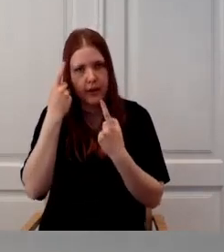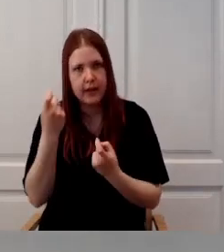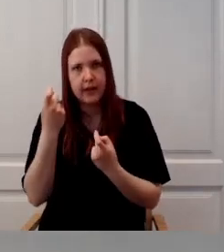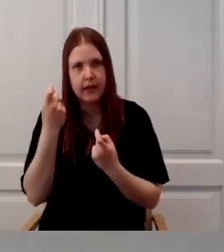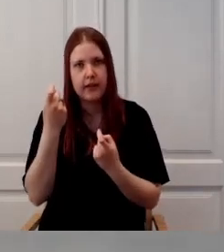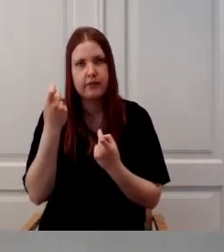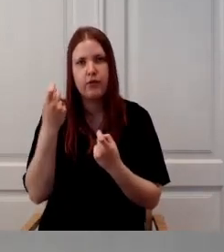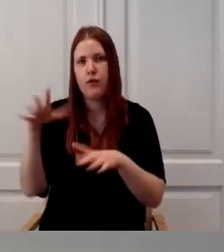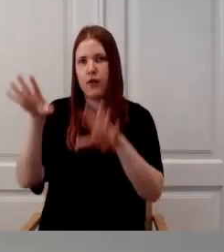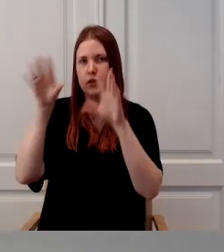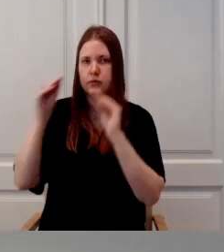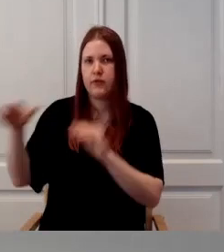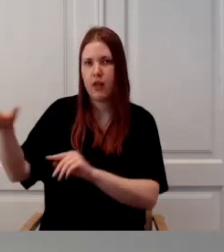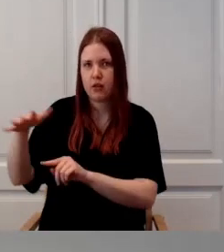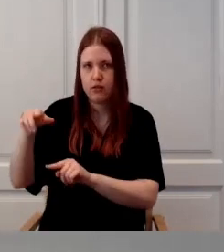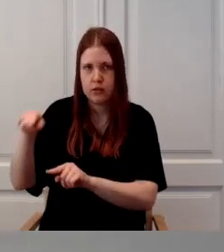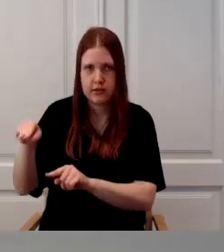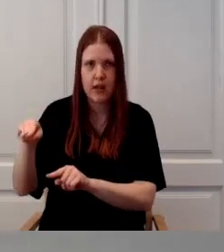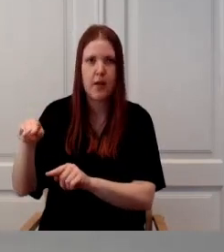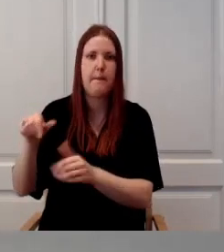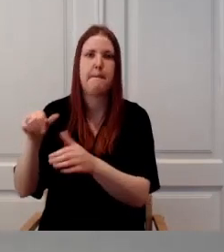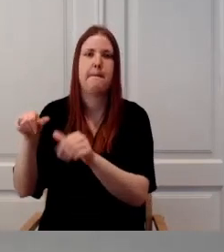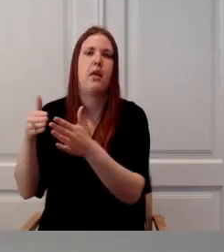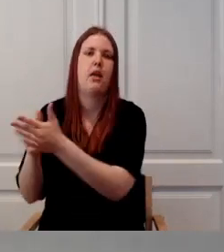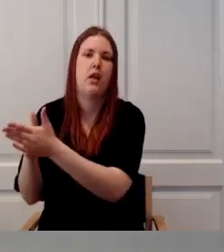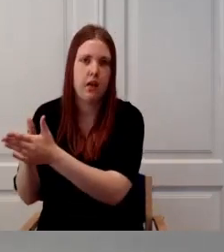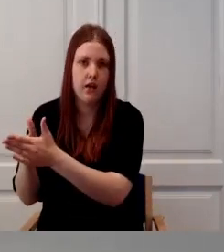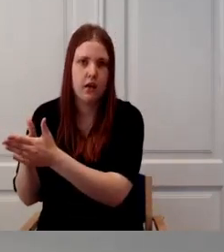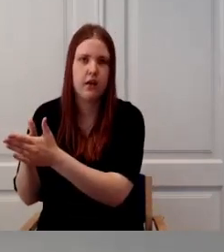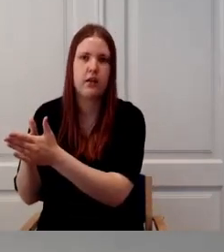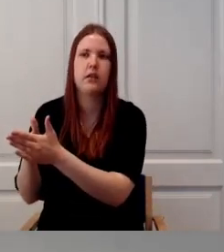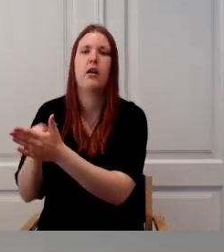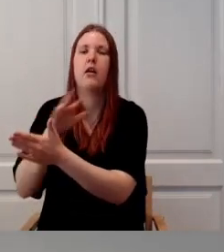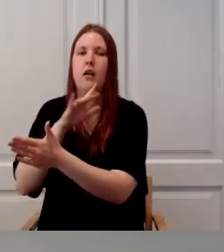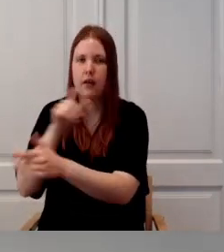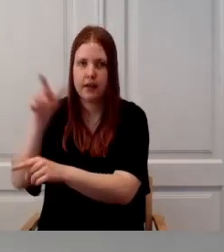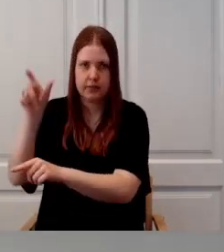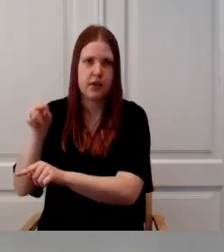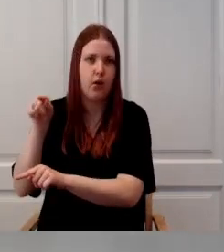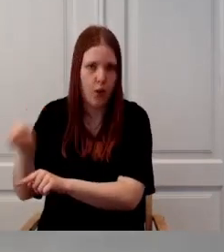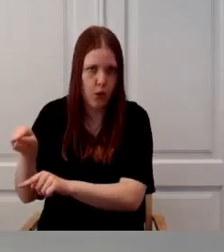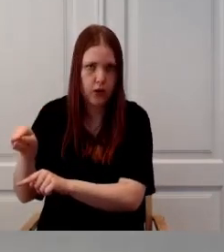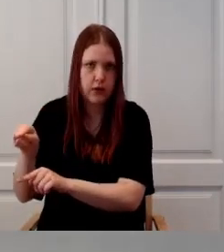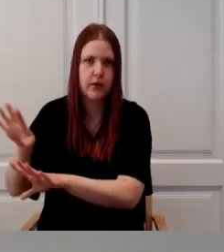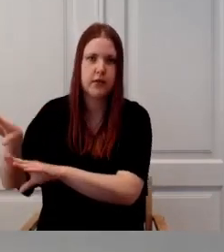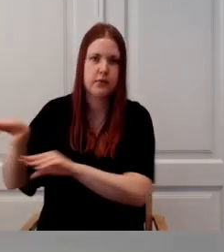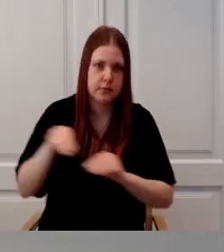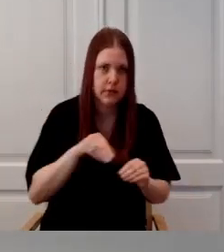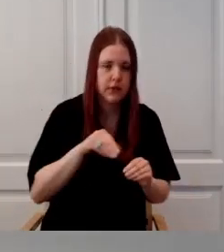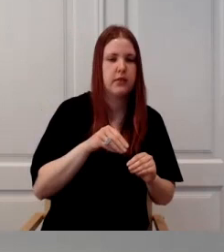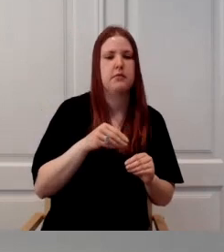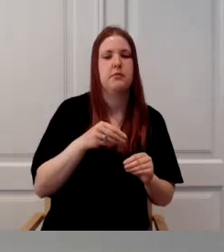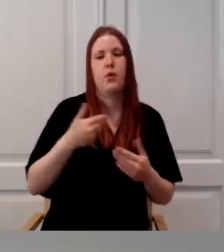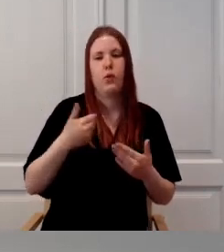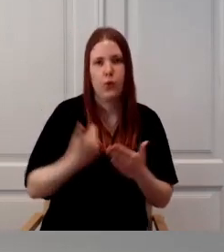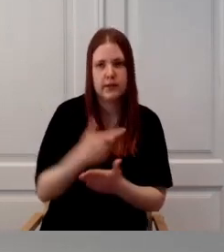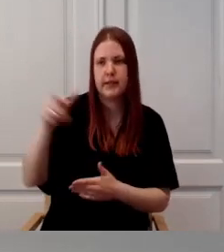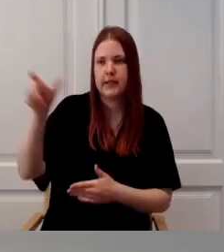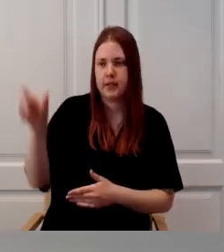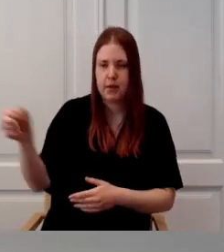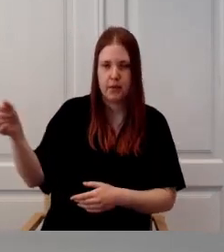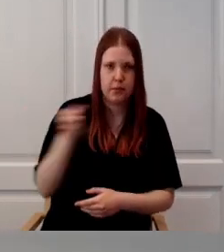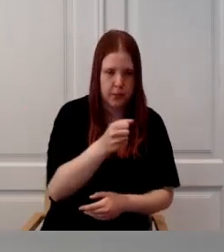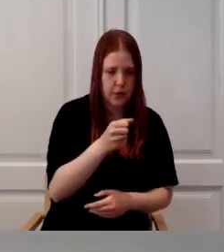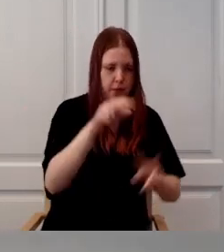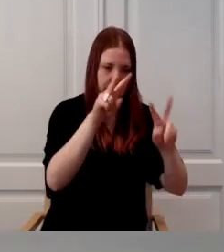piirang, siis meie ekspertarst pidi selle ikkagi eraldi lahti võtma ja tegema uue ekspertiisi. Ja vaimse